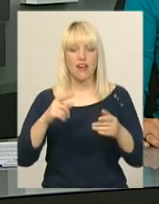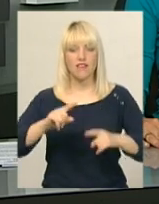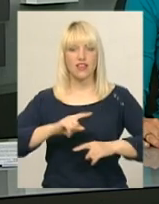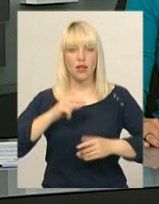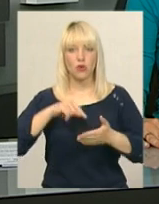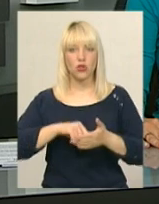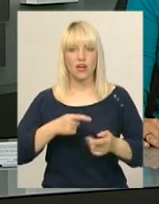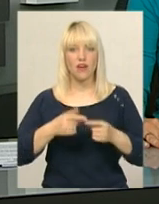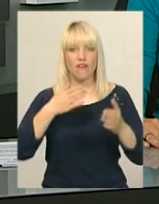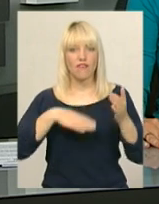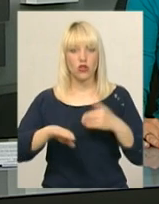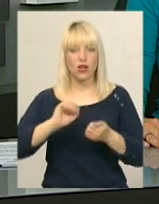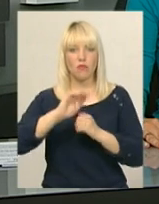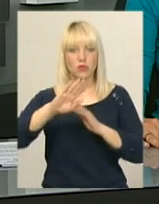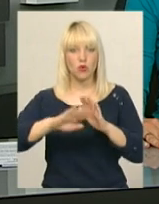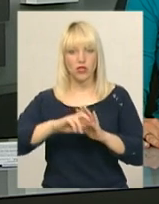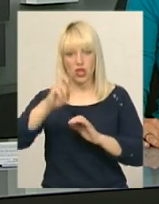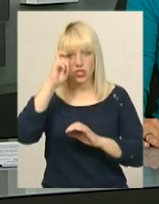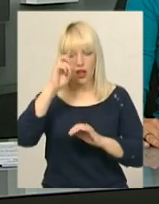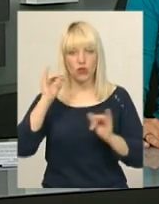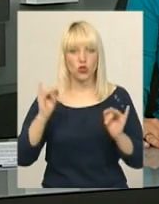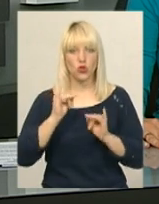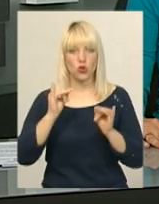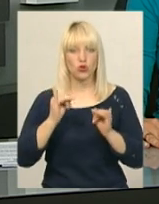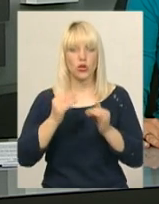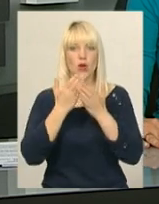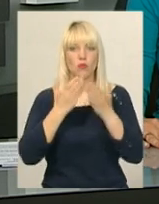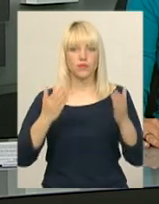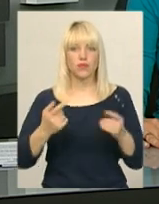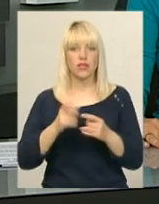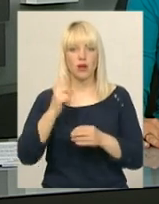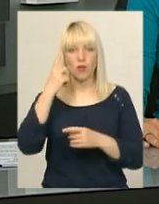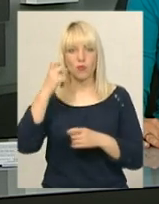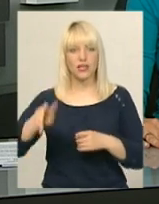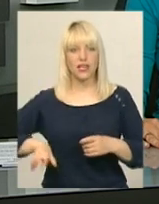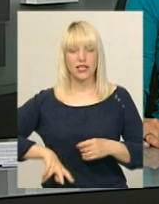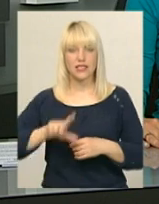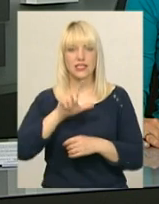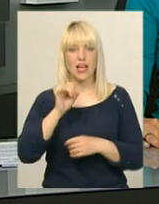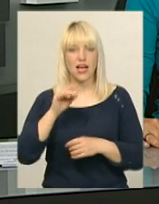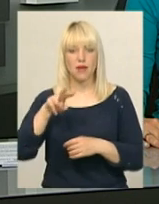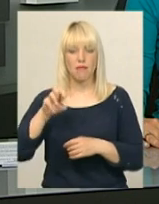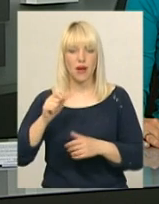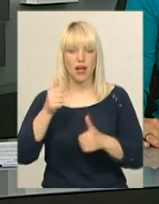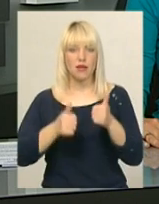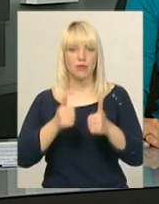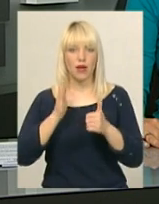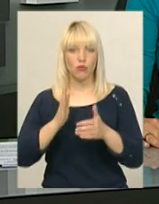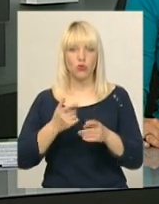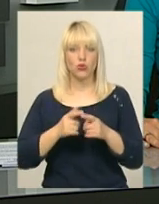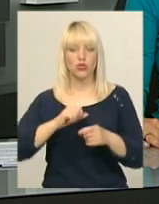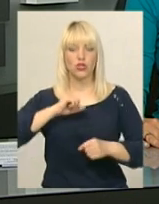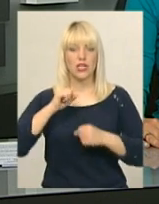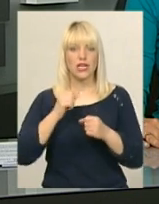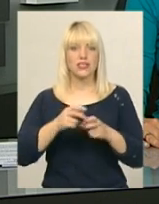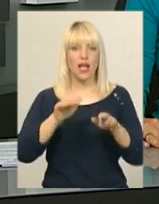кам'янець Подільського державного історичного музею-заповітника. Як повідомив його директор Олександр Заремба, кам'янчани змагатимуться зі своїми колегами з